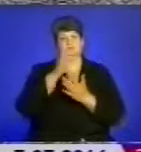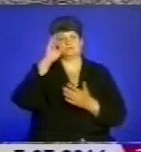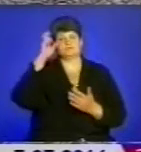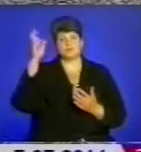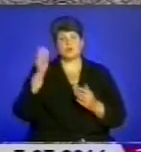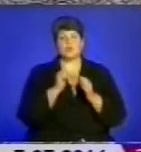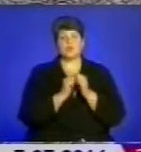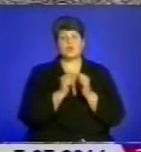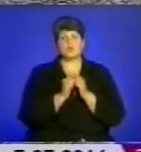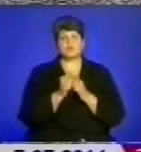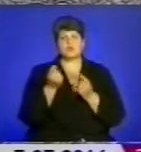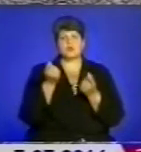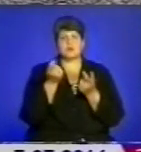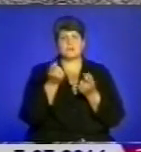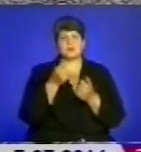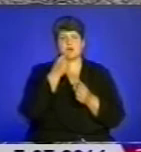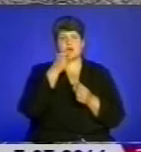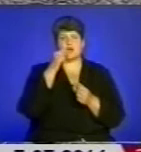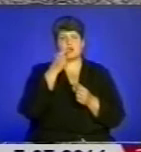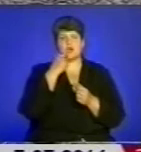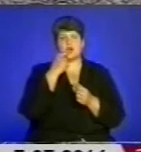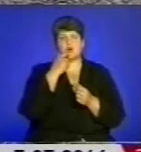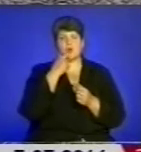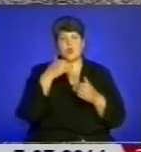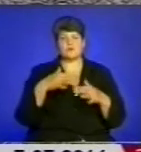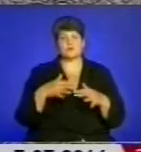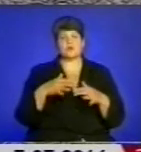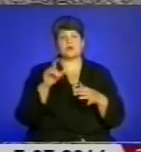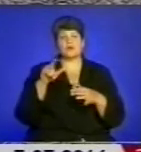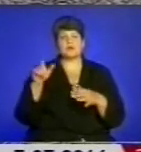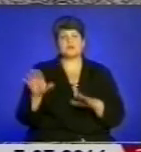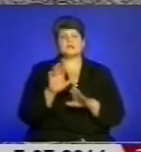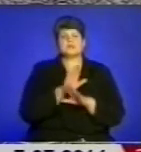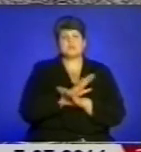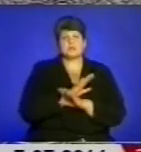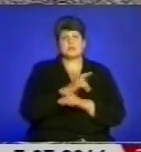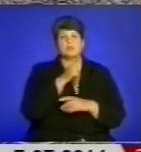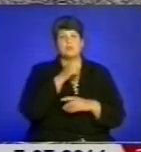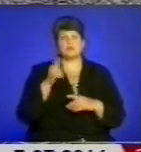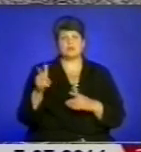крапля крові людей, які загинули в період репресій,